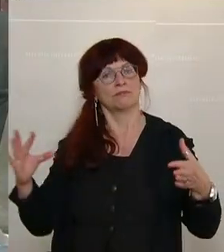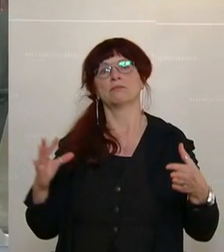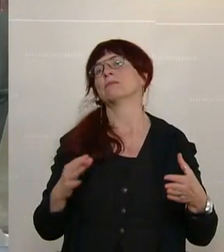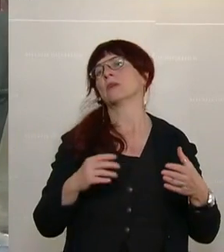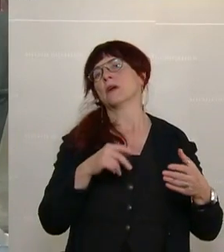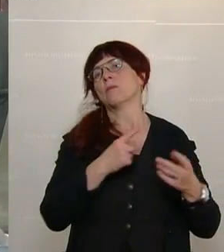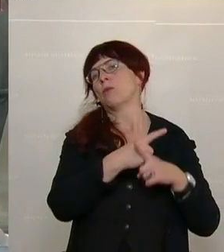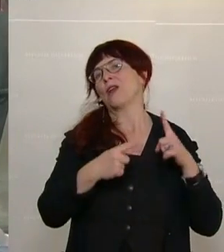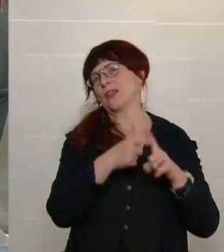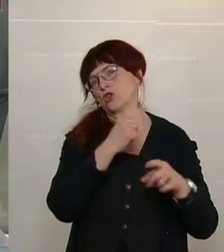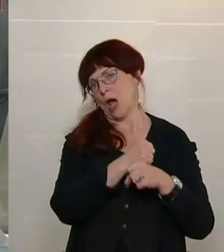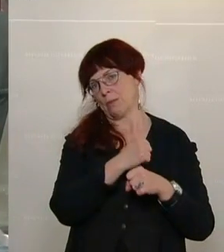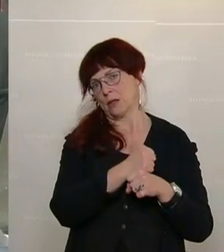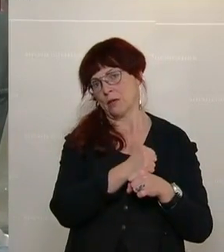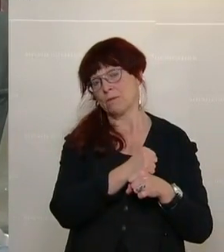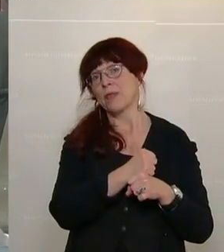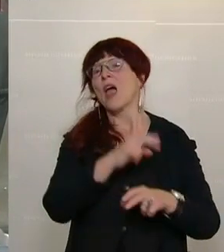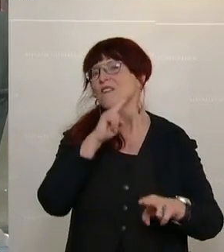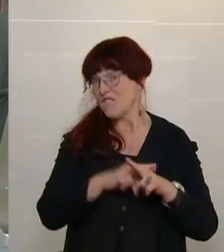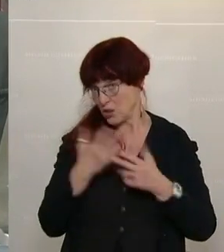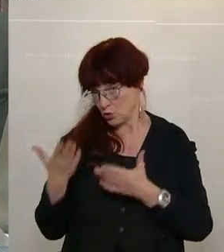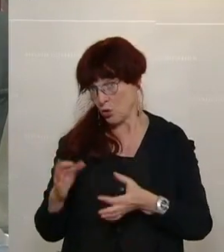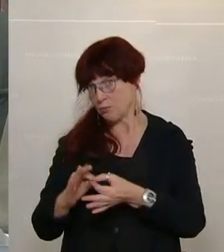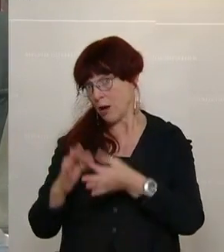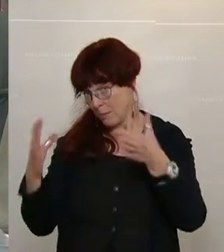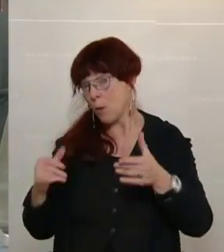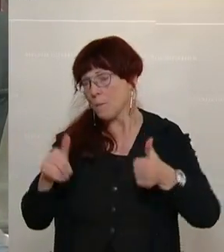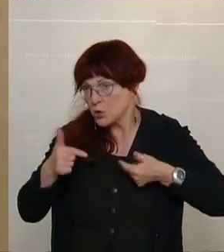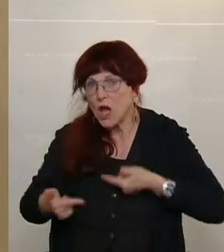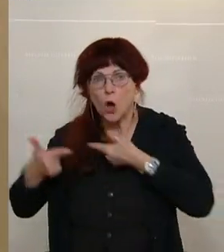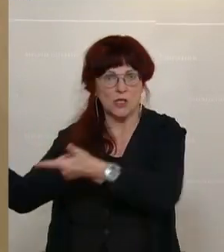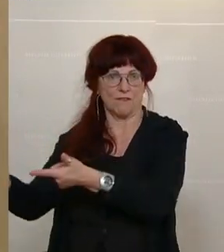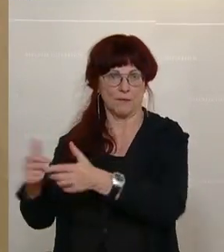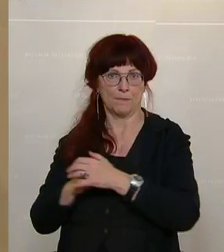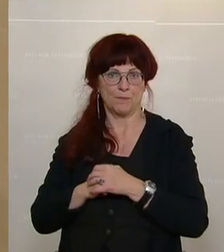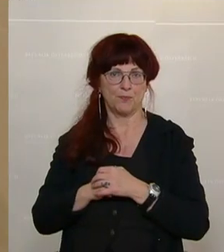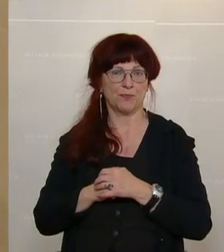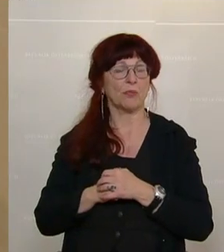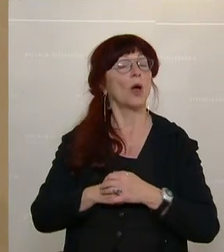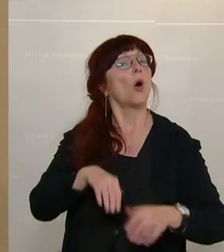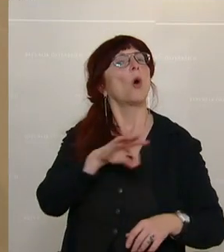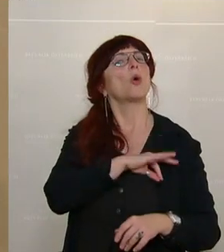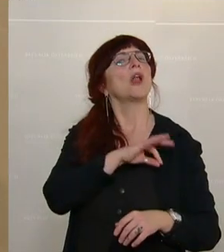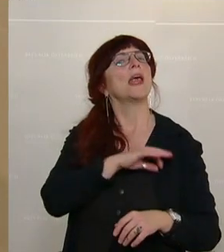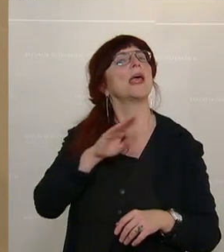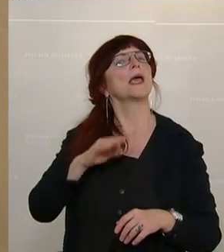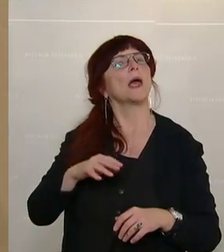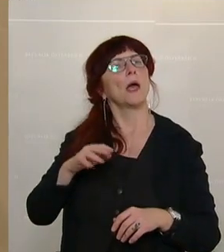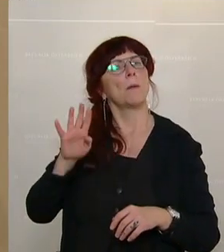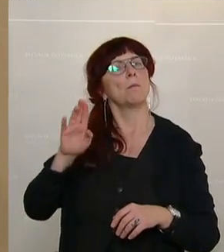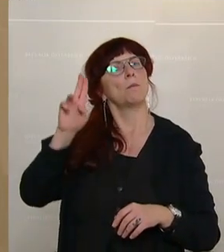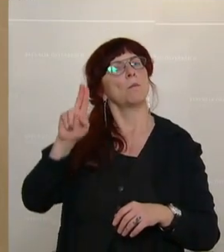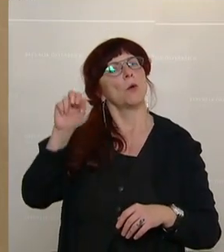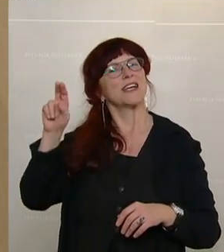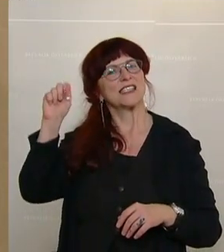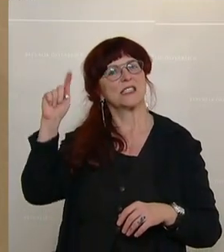Und wenn das so ist, dann müssen wir ihn ausliefern. Es geht auch nicht darum, weil der Kollege Bürstmeier das angesprochen hat, dass man irgendwie einen